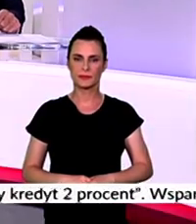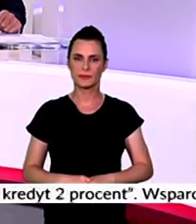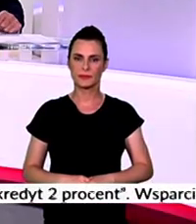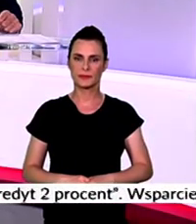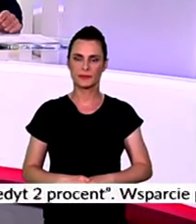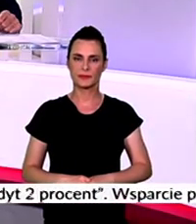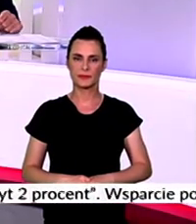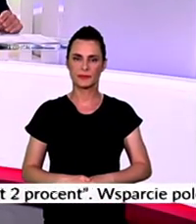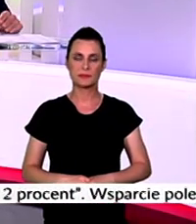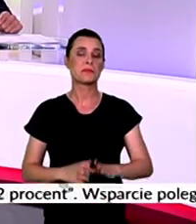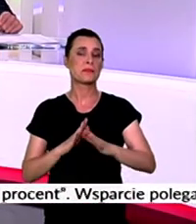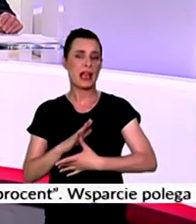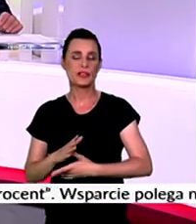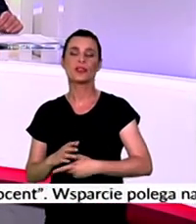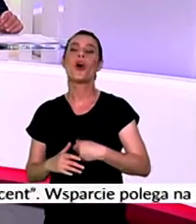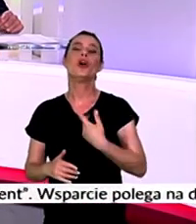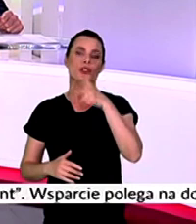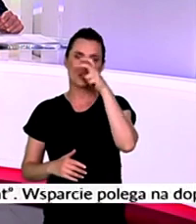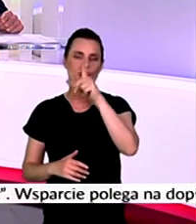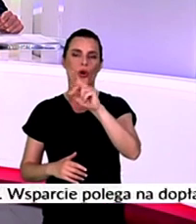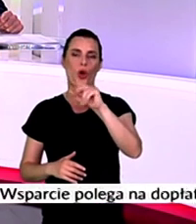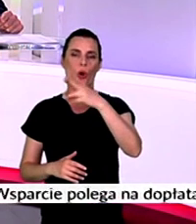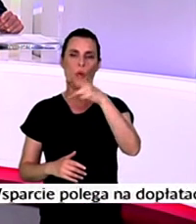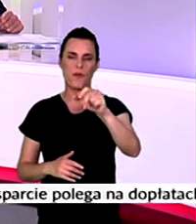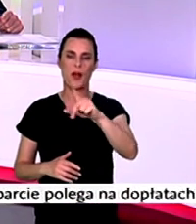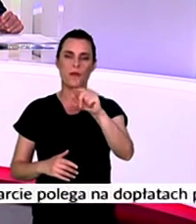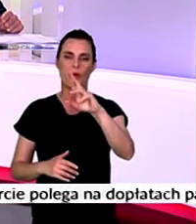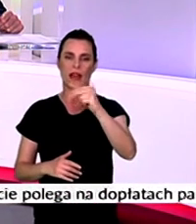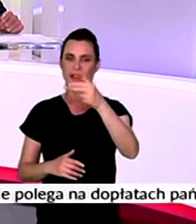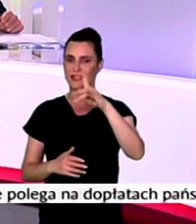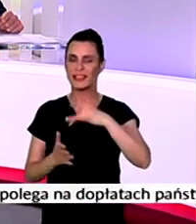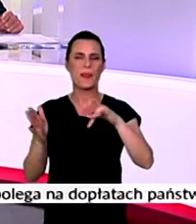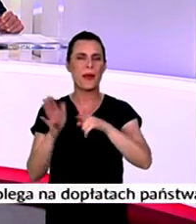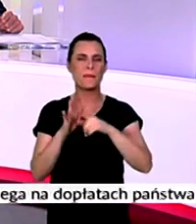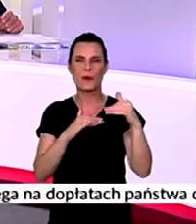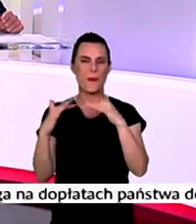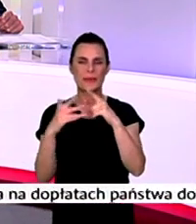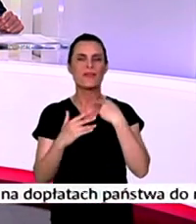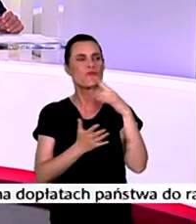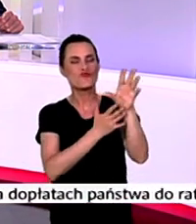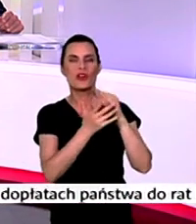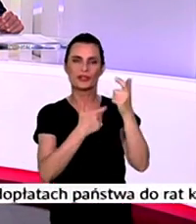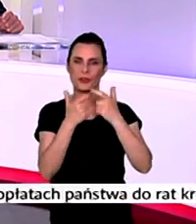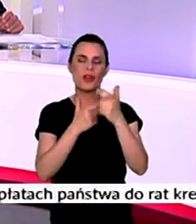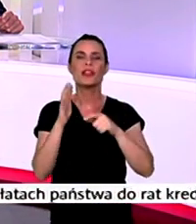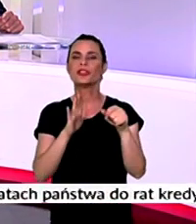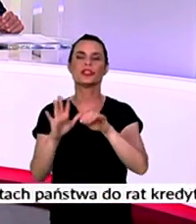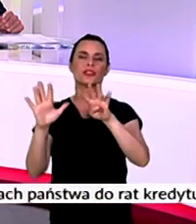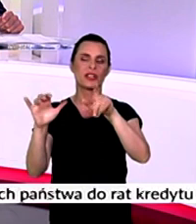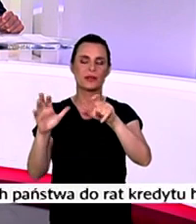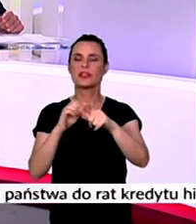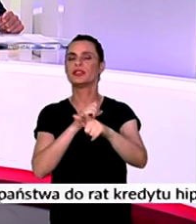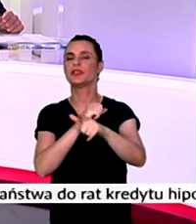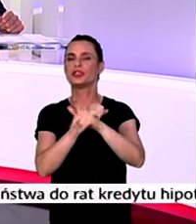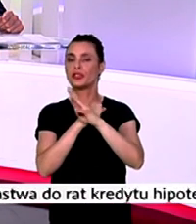W Sokołowie Podlaskim odtworzono bitwę pod krzemieniem, do której doszło 24 lipca 1792